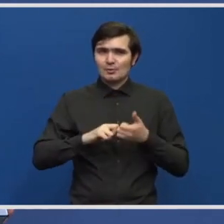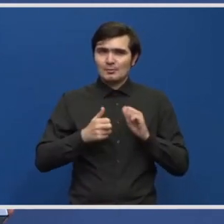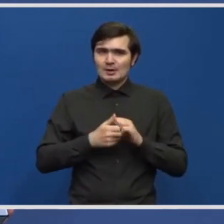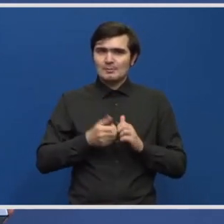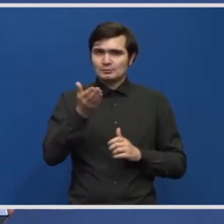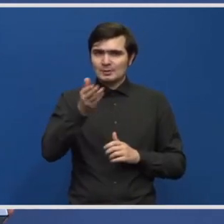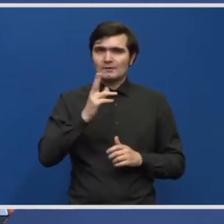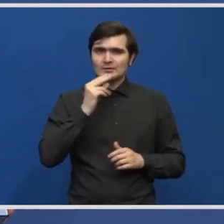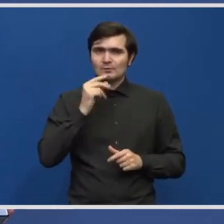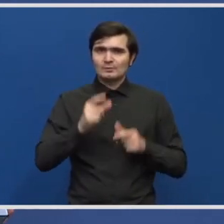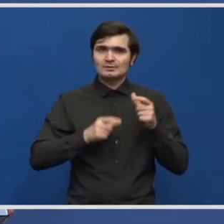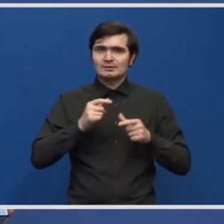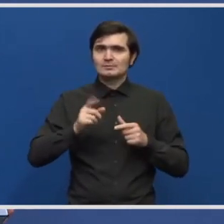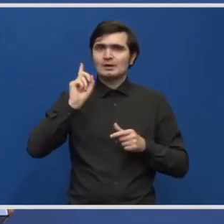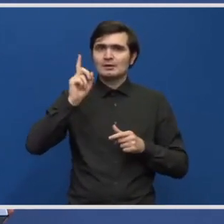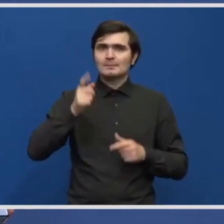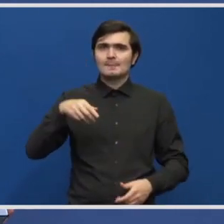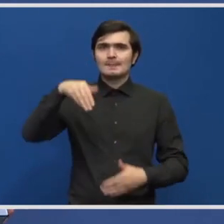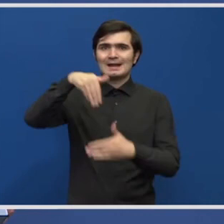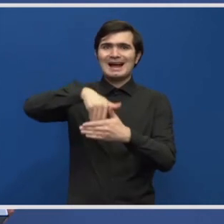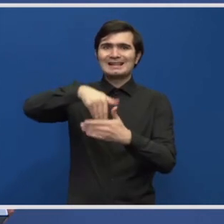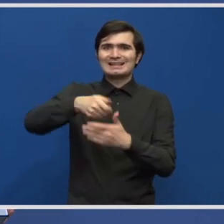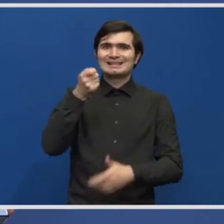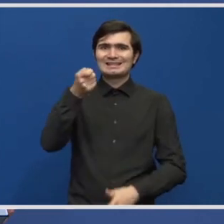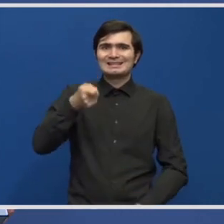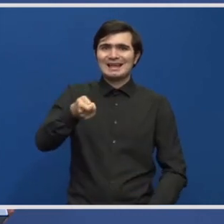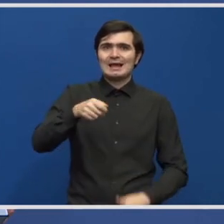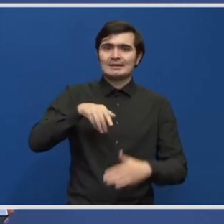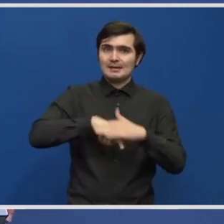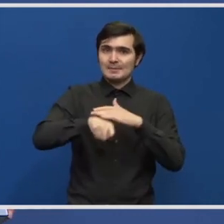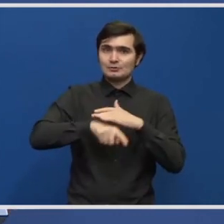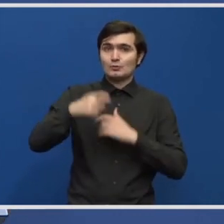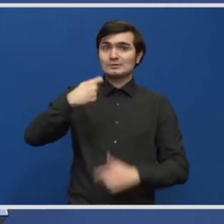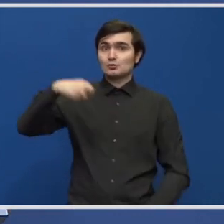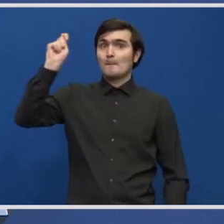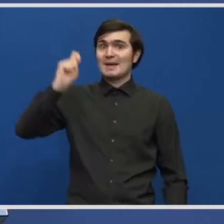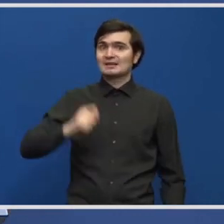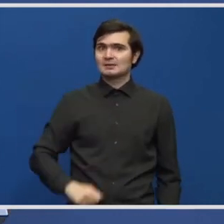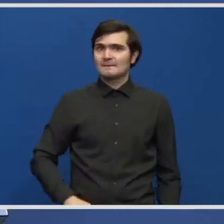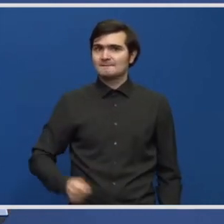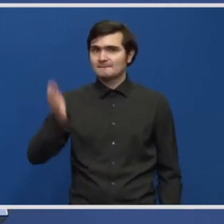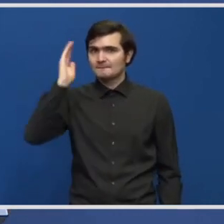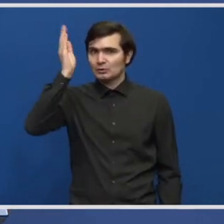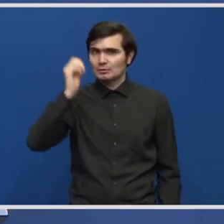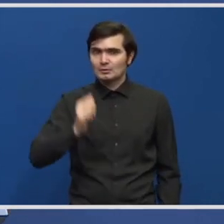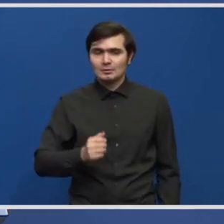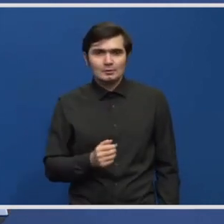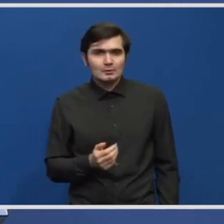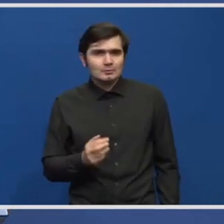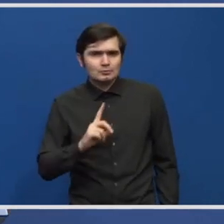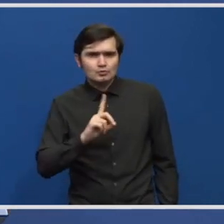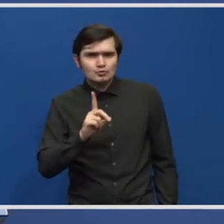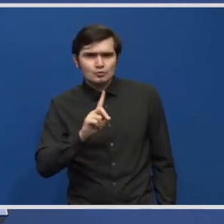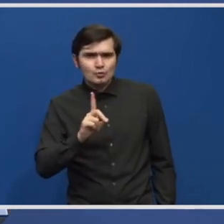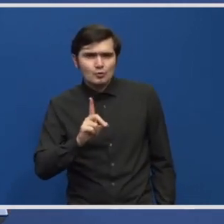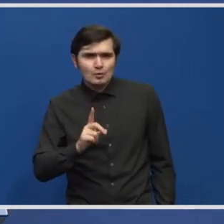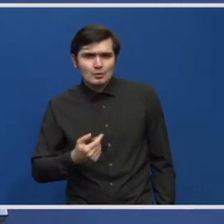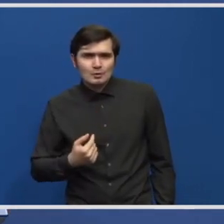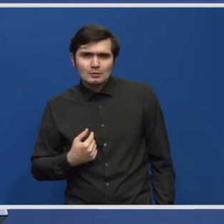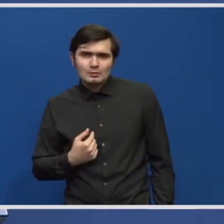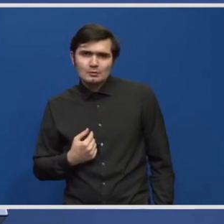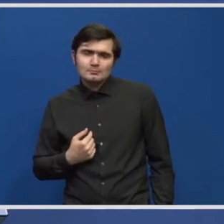-Rex-ului vorbeați de o scumpire a cartelilor de metro? Nu. Eu am spus și poate că